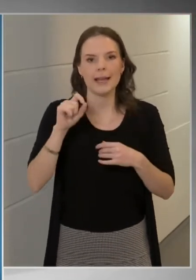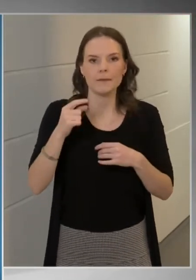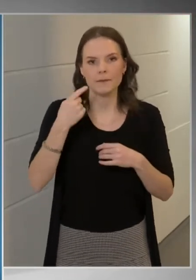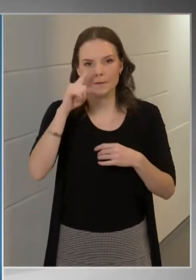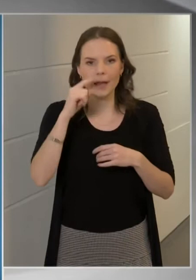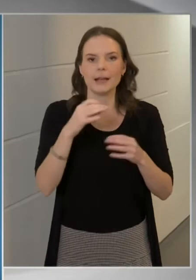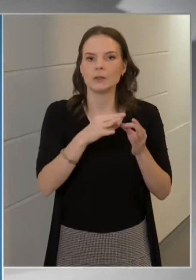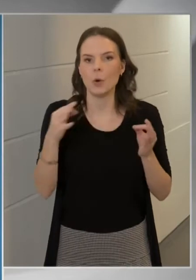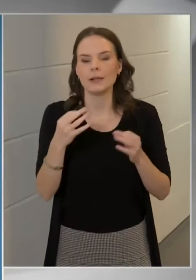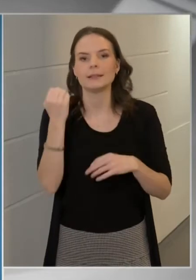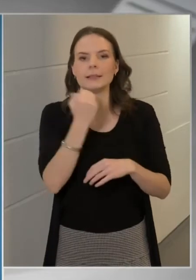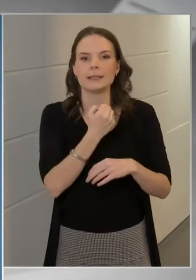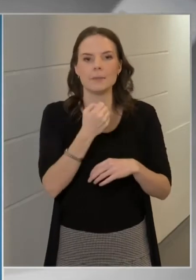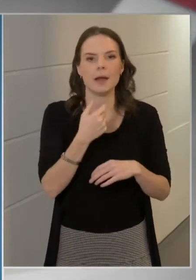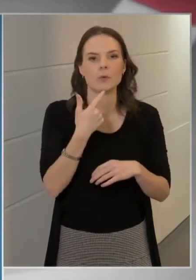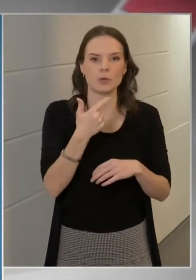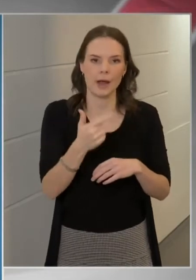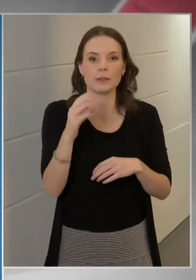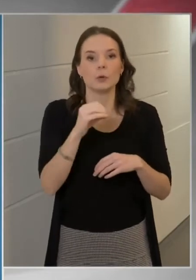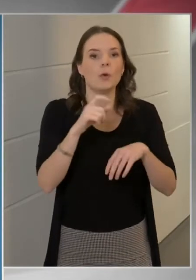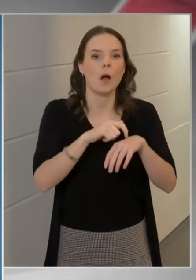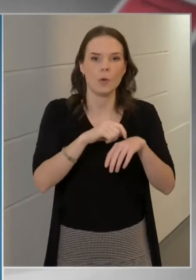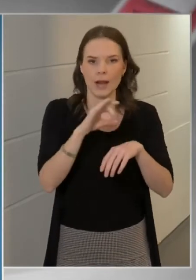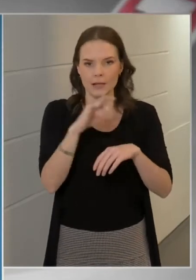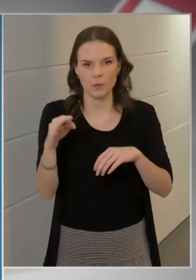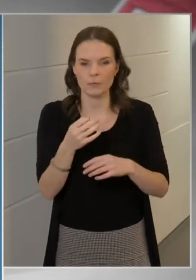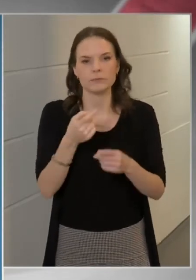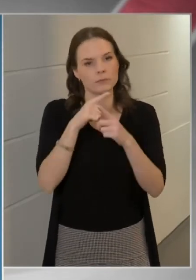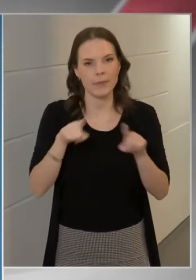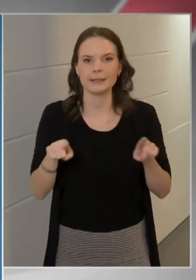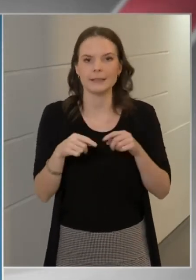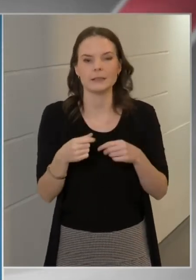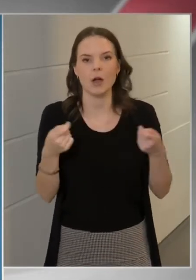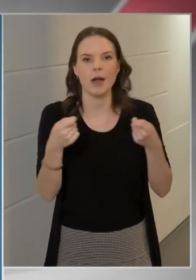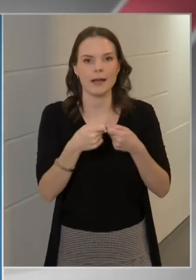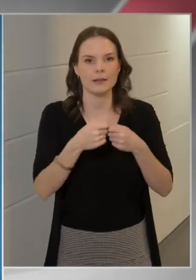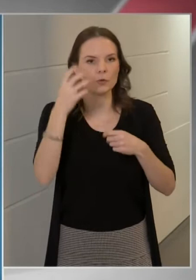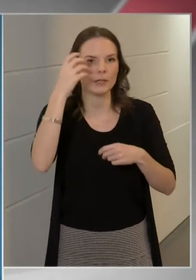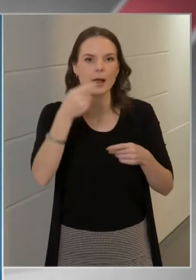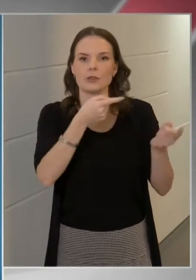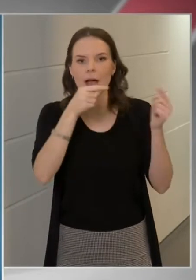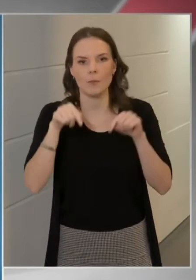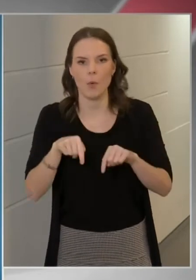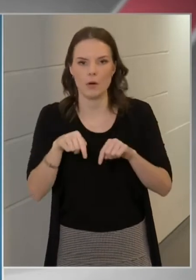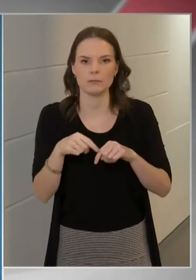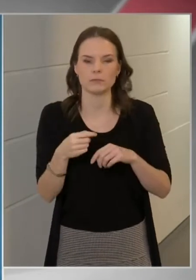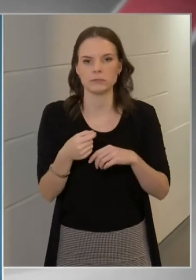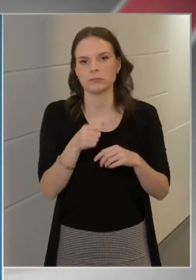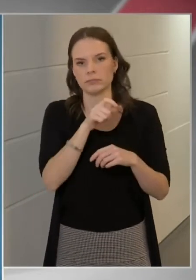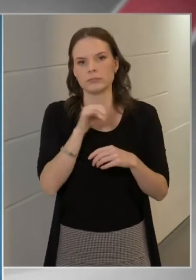azaz december 22-én nulla órától megtiltja az Egyesült Királyságból érkező személyforgalmi